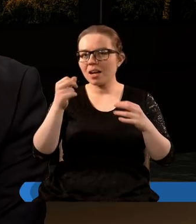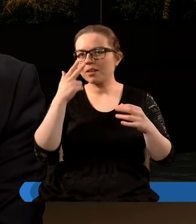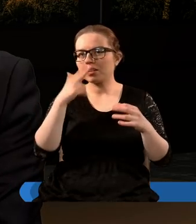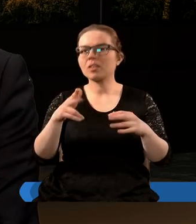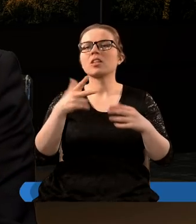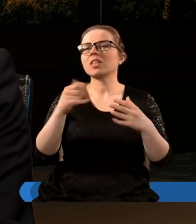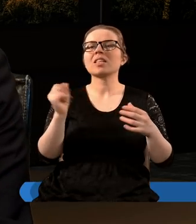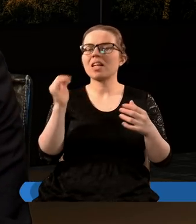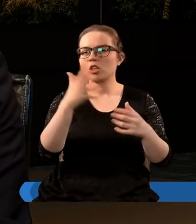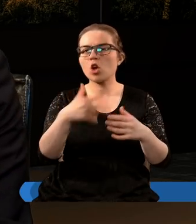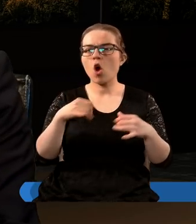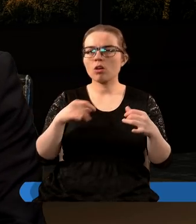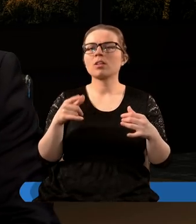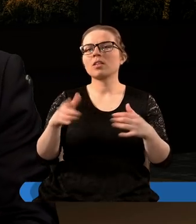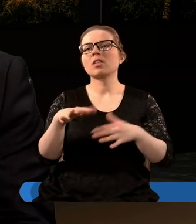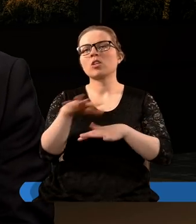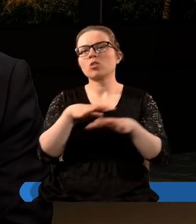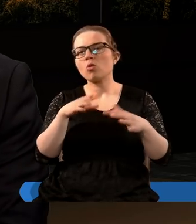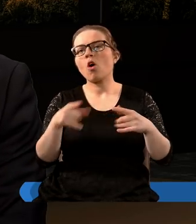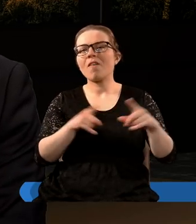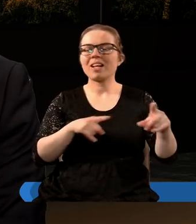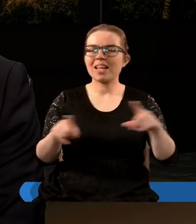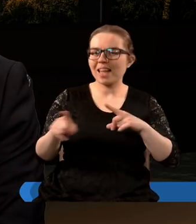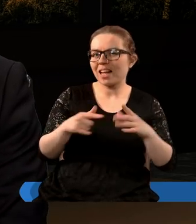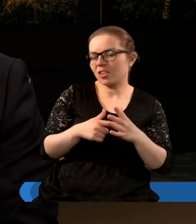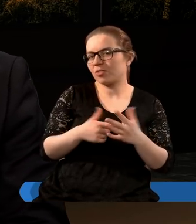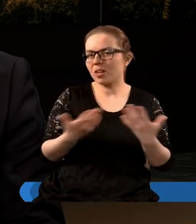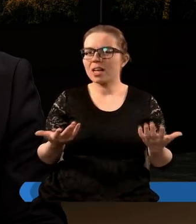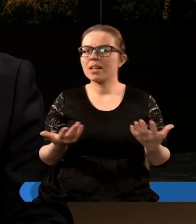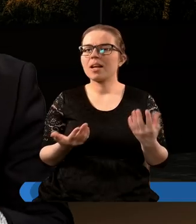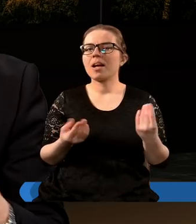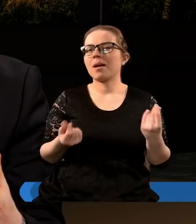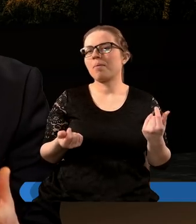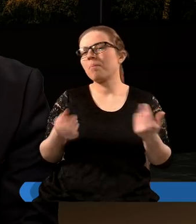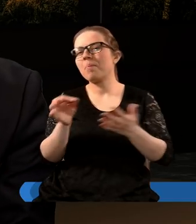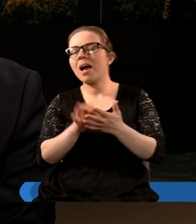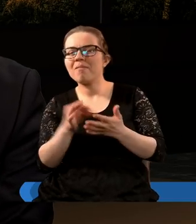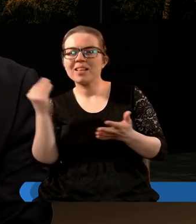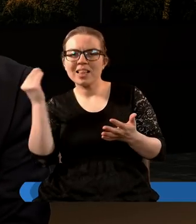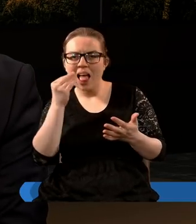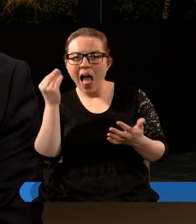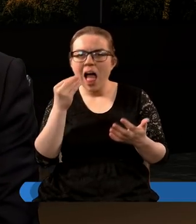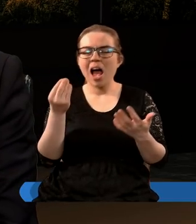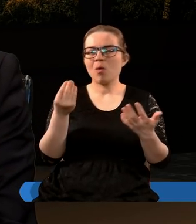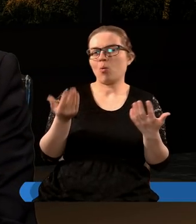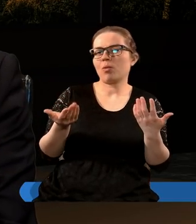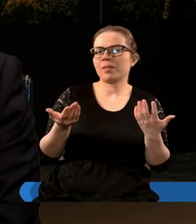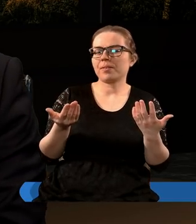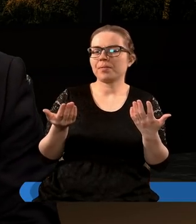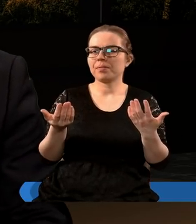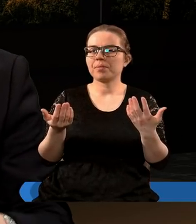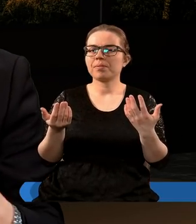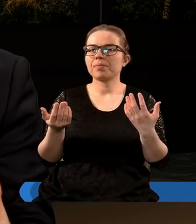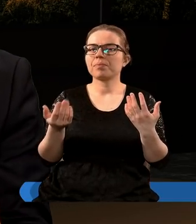wino nierządu, też w duchowym znaczeniu, czyli pewnych nauk i